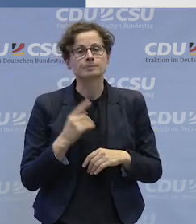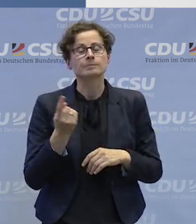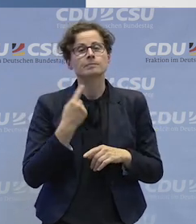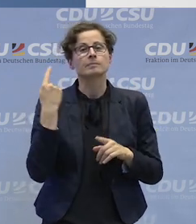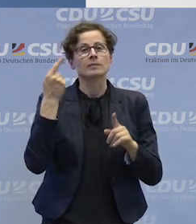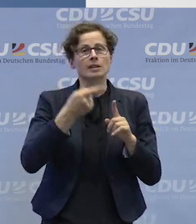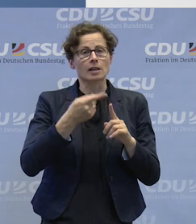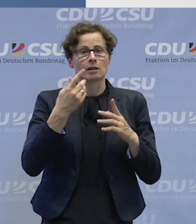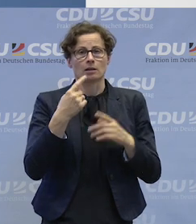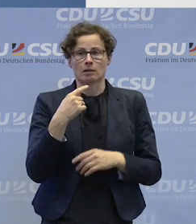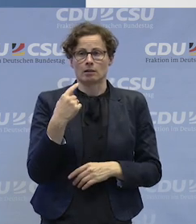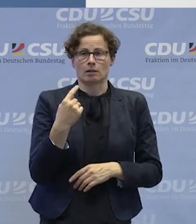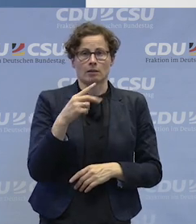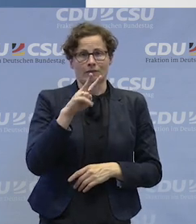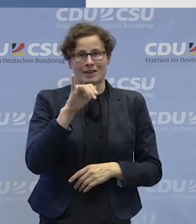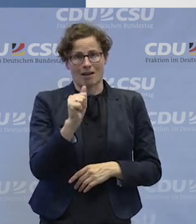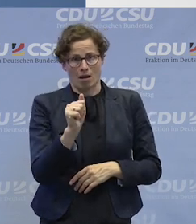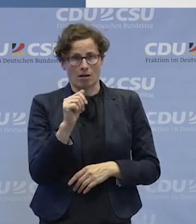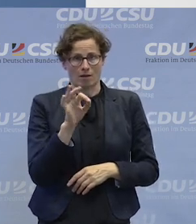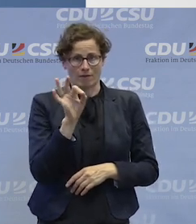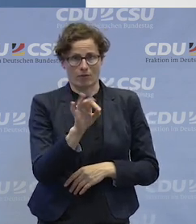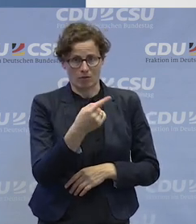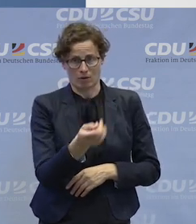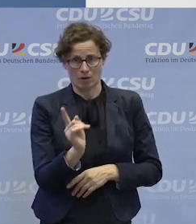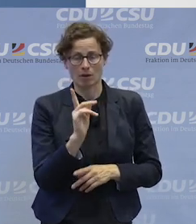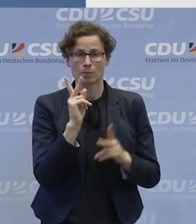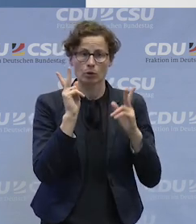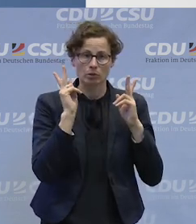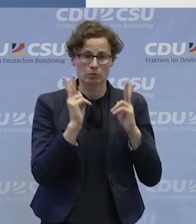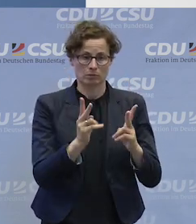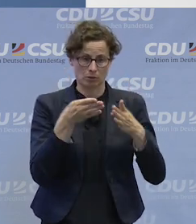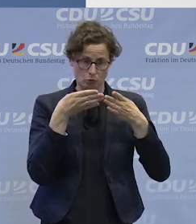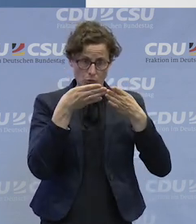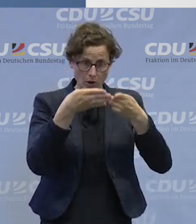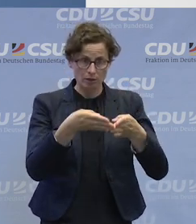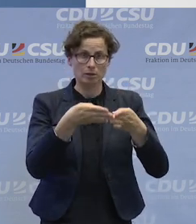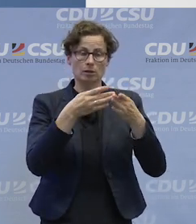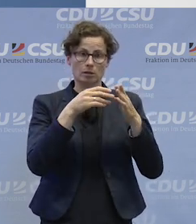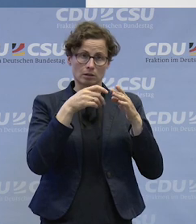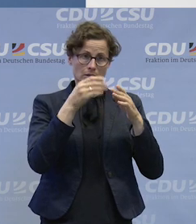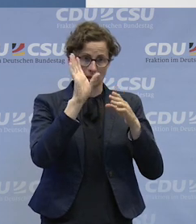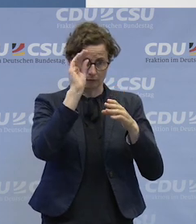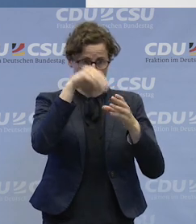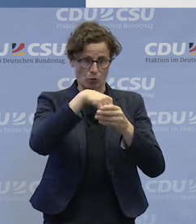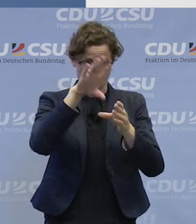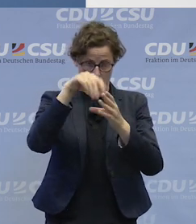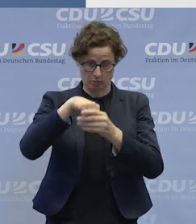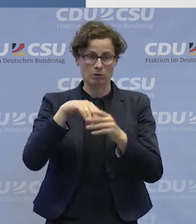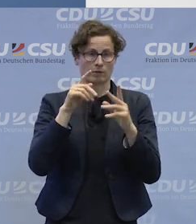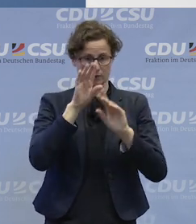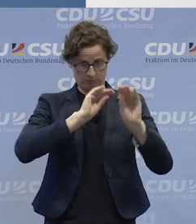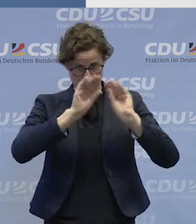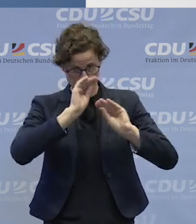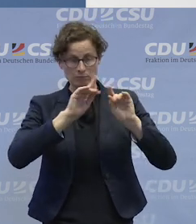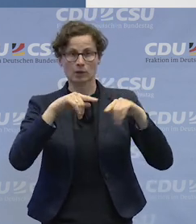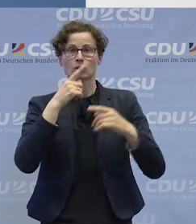Via4All alle Informationen in so einen Kurs reinzupacken, um einen Qualifizierungsbaustein abschließen zu können. Das heißt, ich gucke